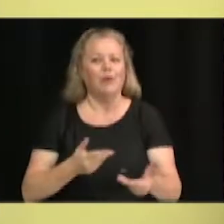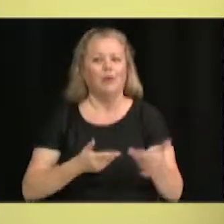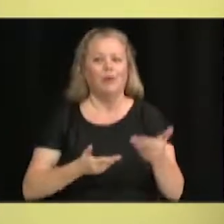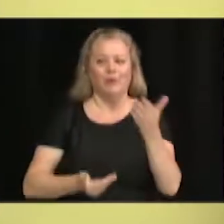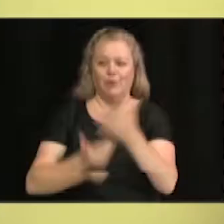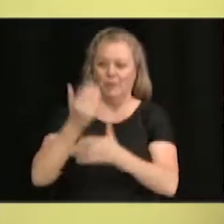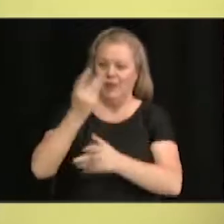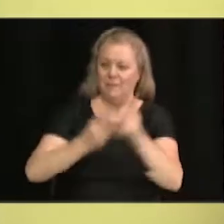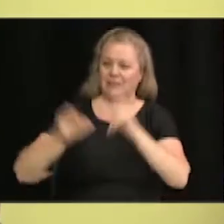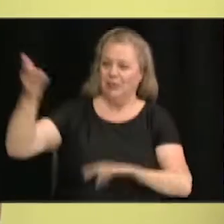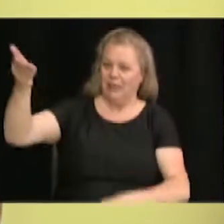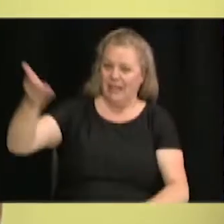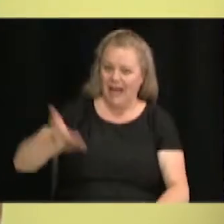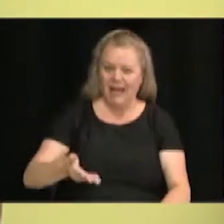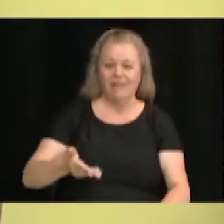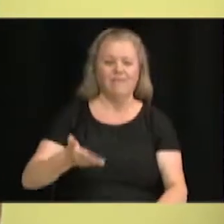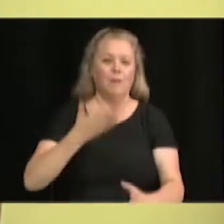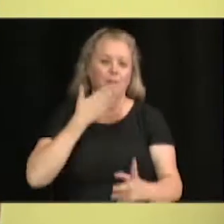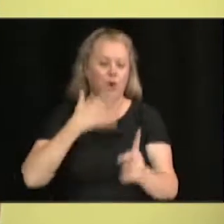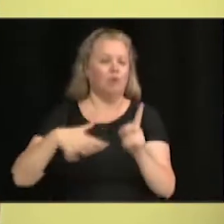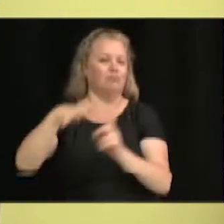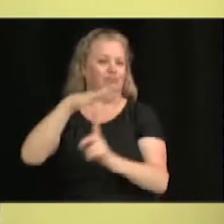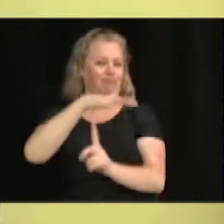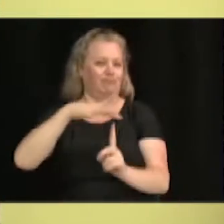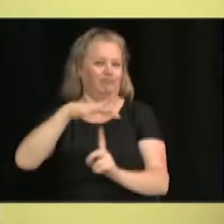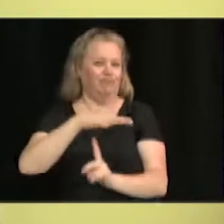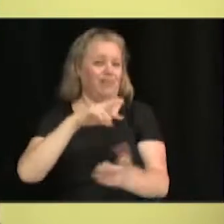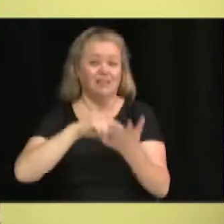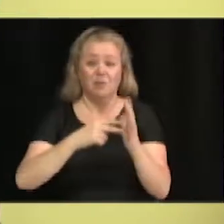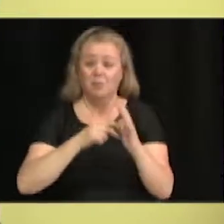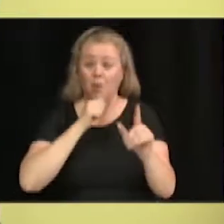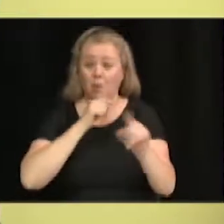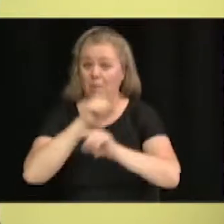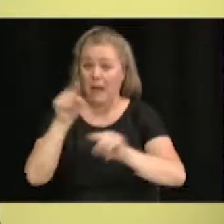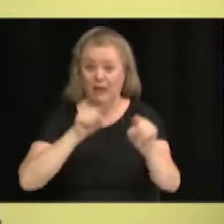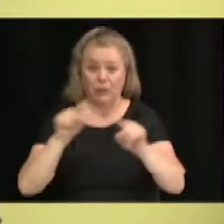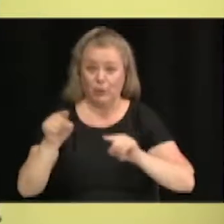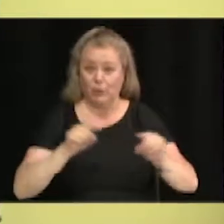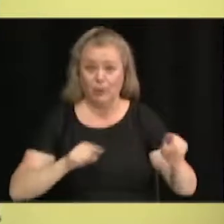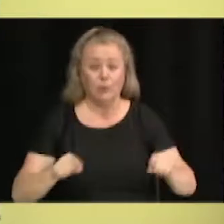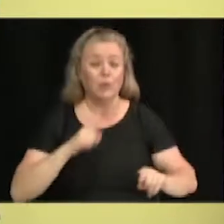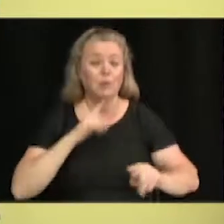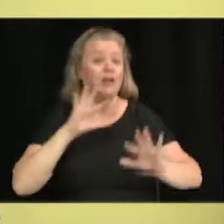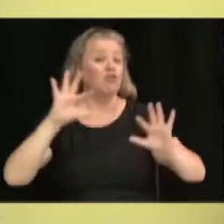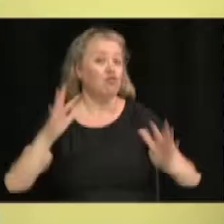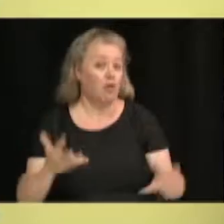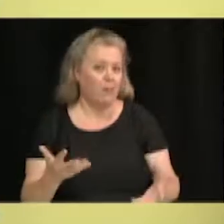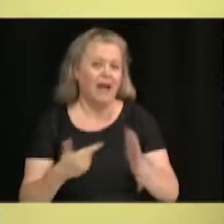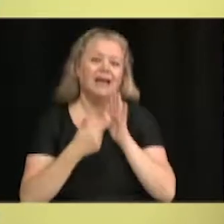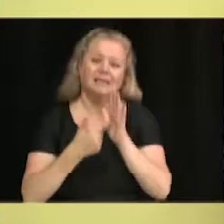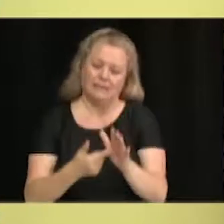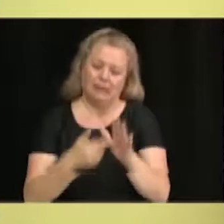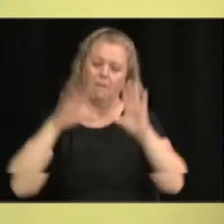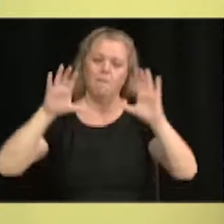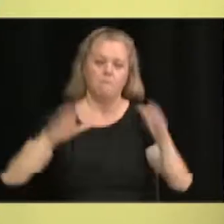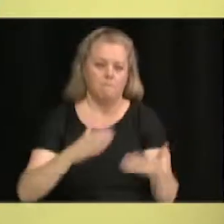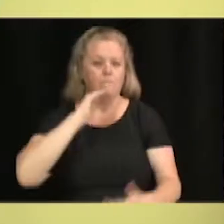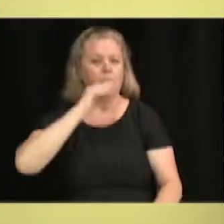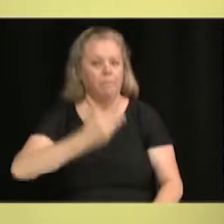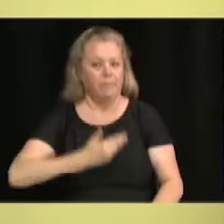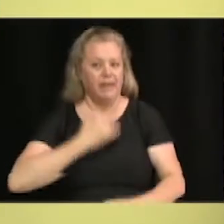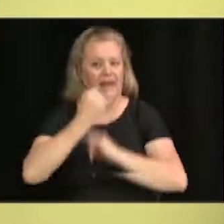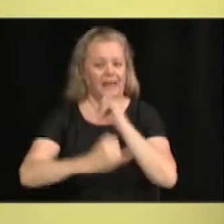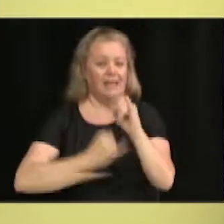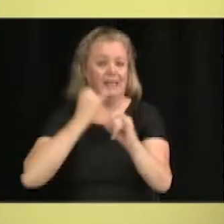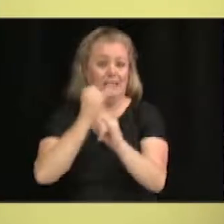des bonnes conditions, ce qu'on retrouve peut-être pas dans toutes les communautés. Puis ça, ça passe par des activités comme le comité d'accueil international des Bois-Francs qui nous